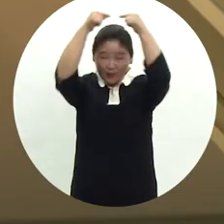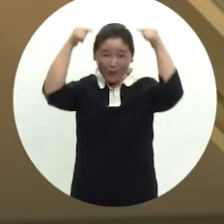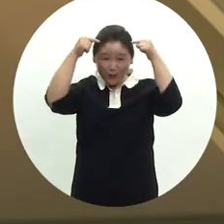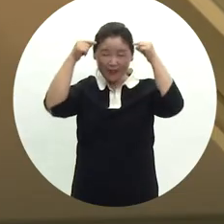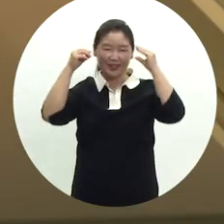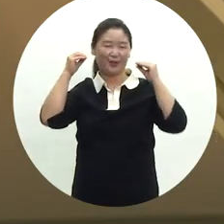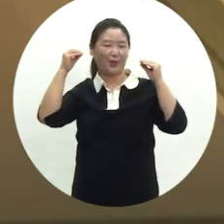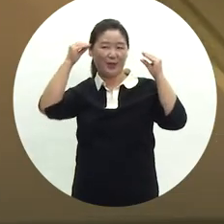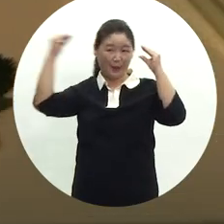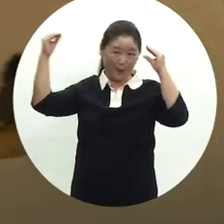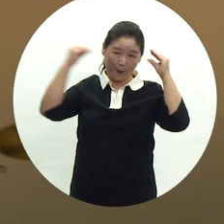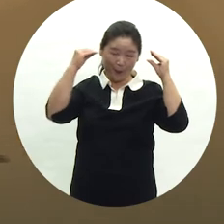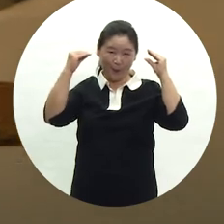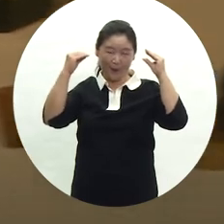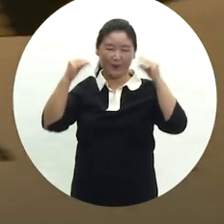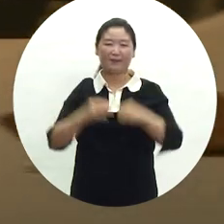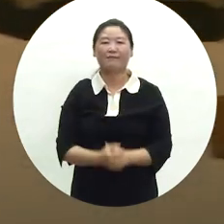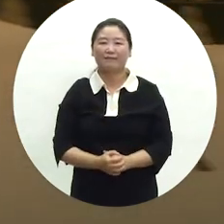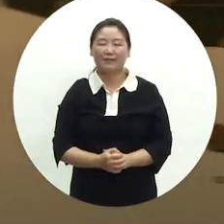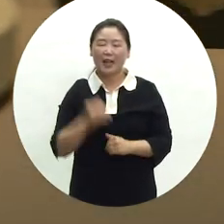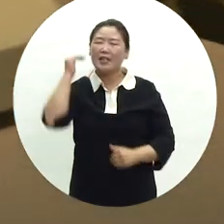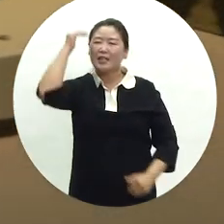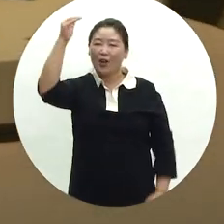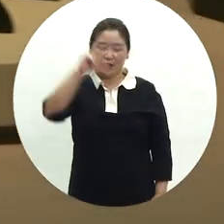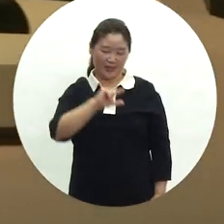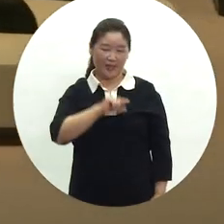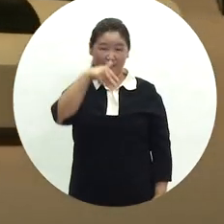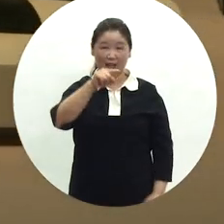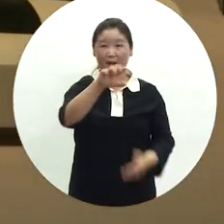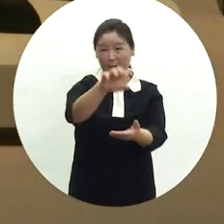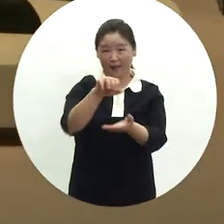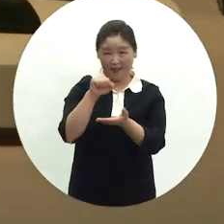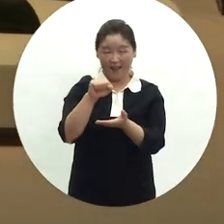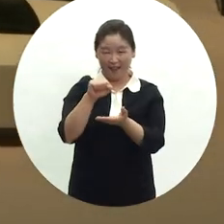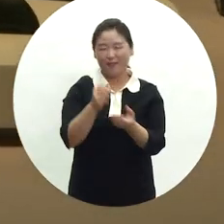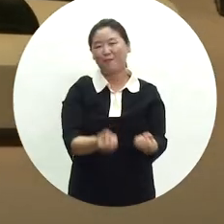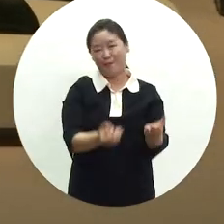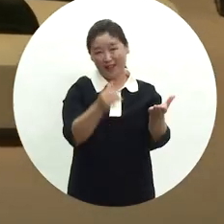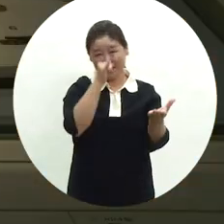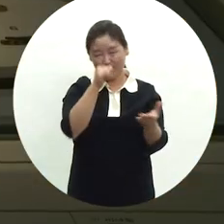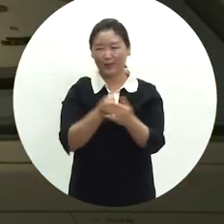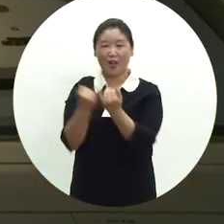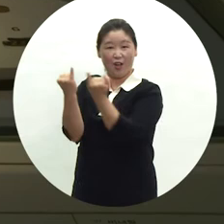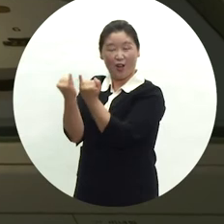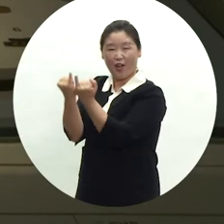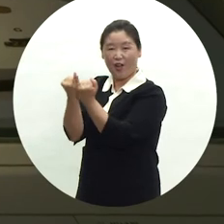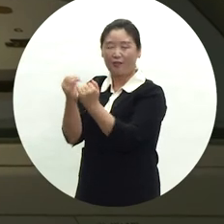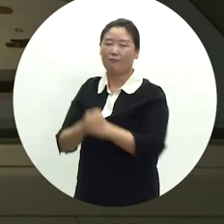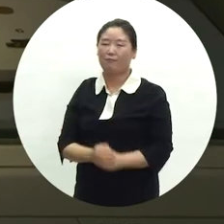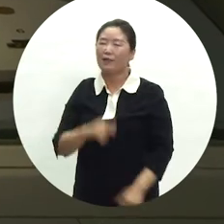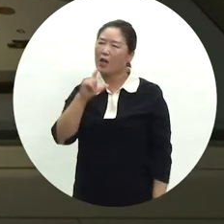치포관, 갓 등을 차례로 쓰며 성인 이름인 자를 받는 관례를 행하였고 여자는